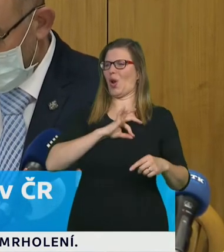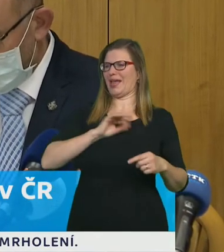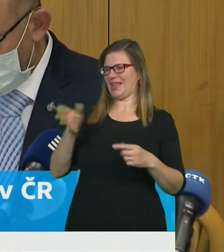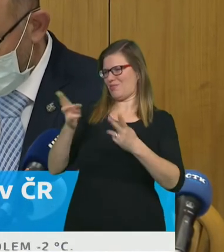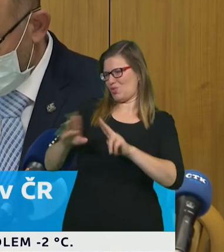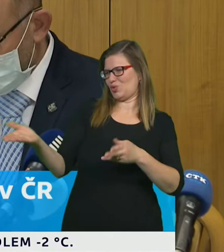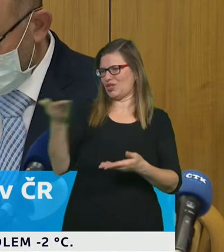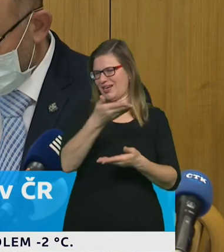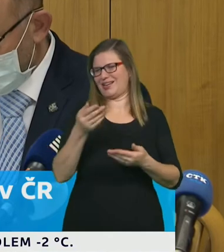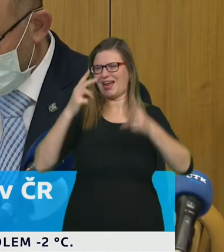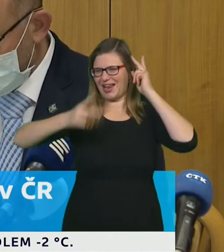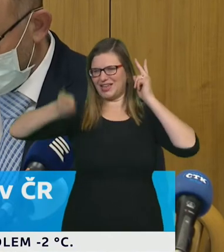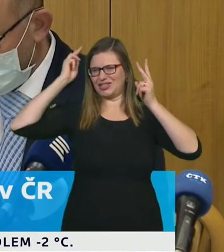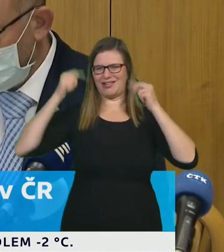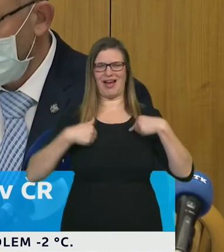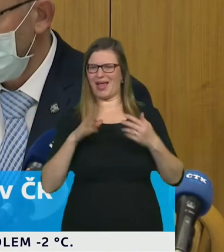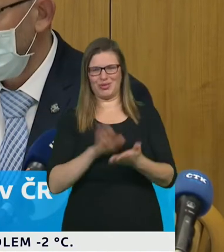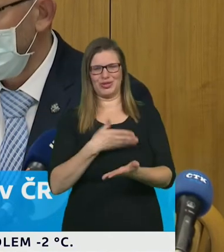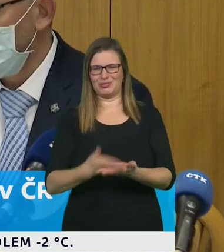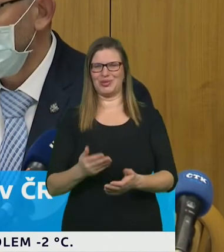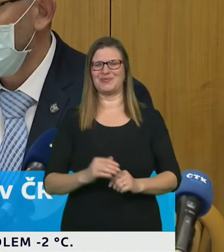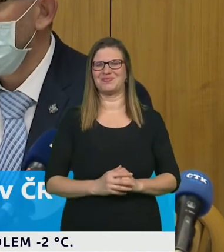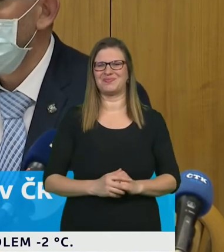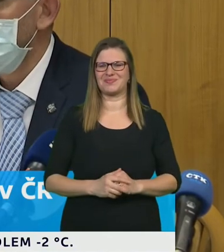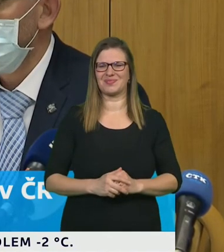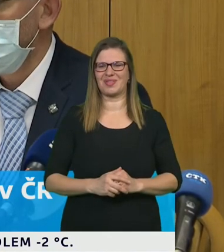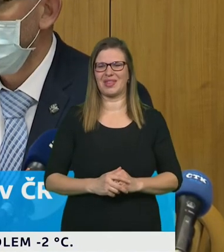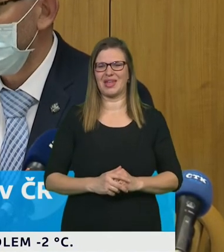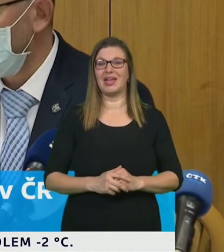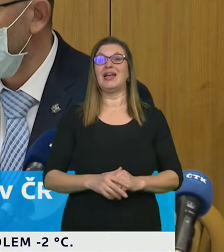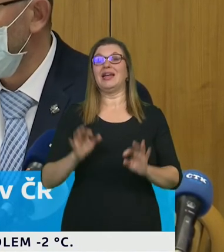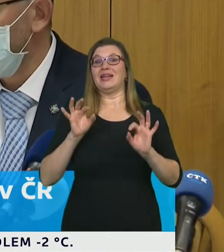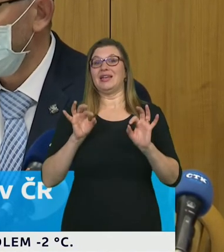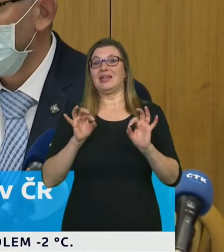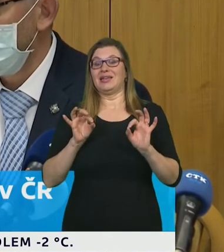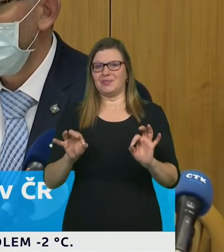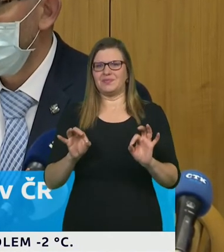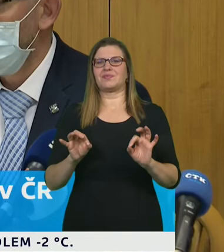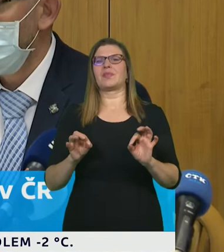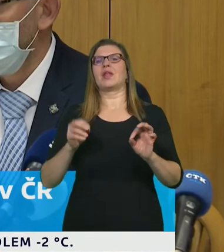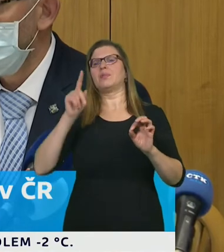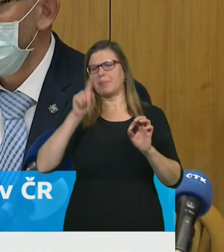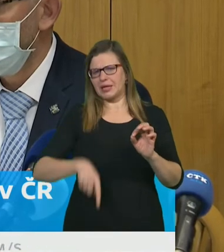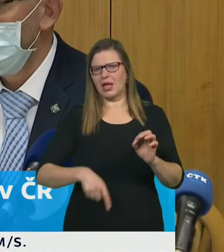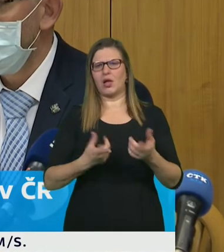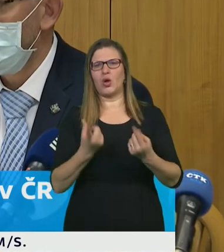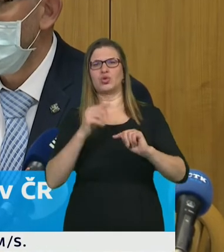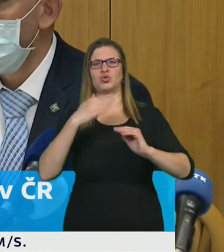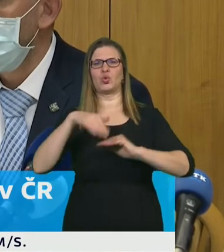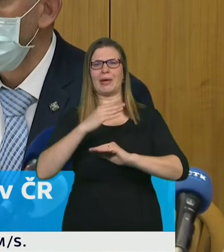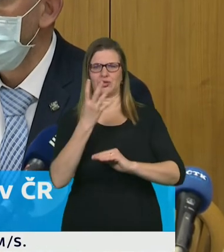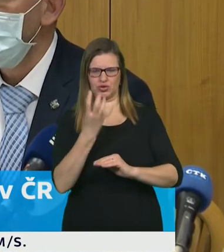pokud se týká pokud se týká těch ostatních ustanovení tak ta budou v platnosti protože tam